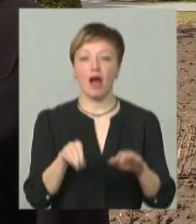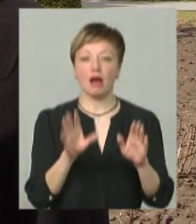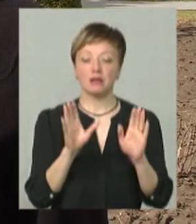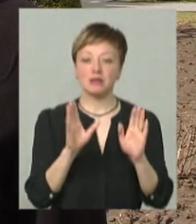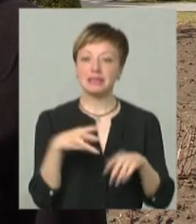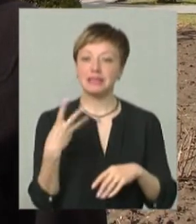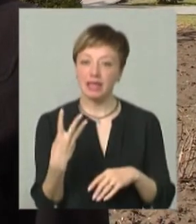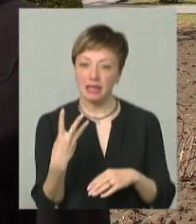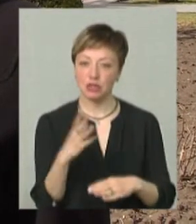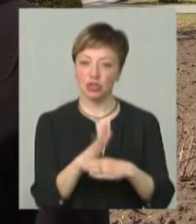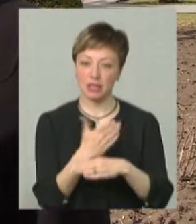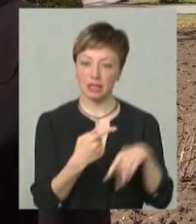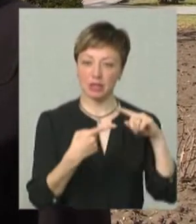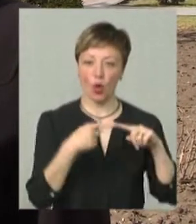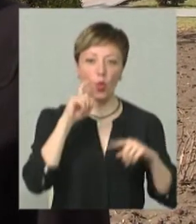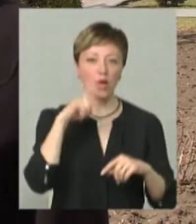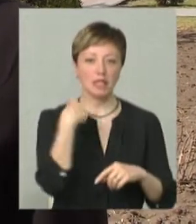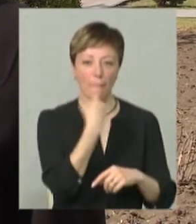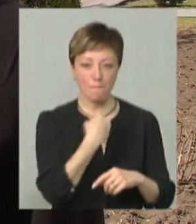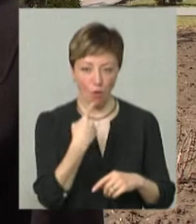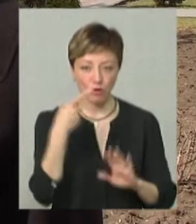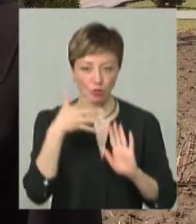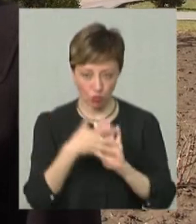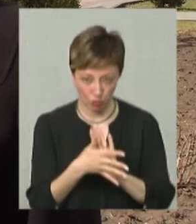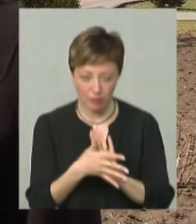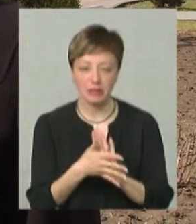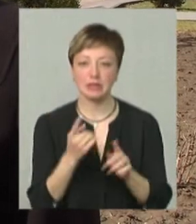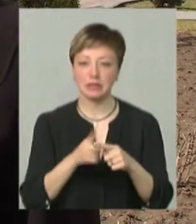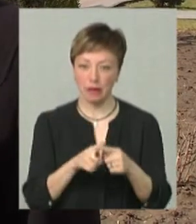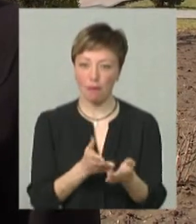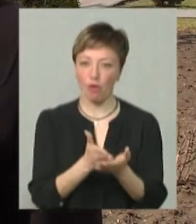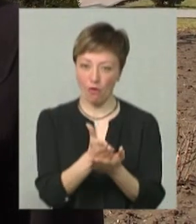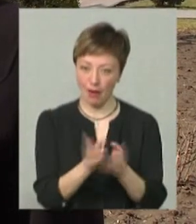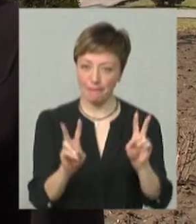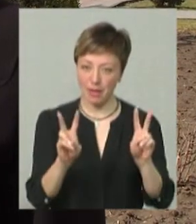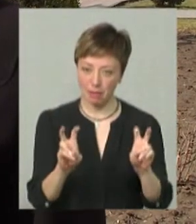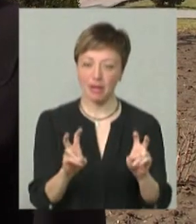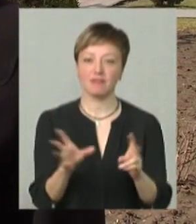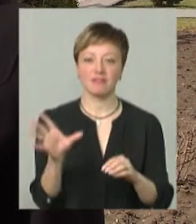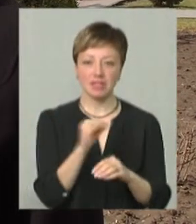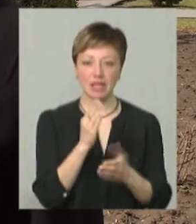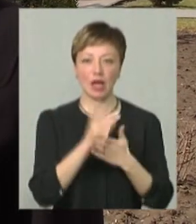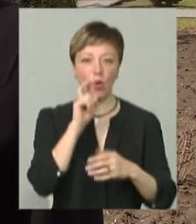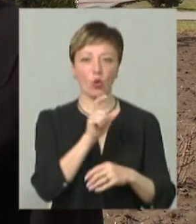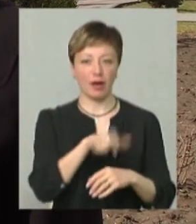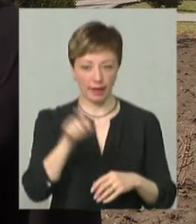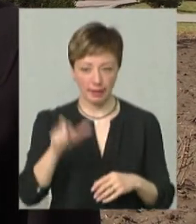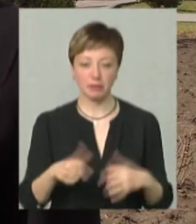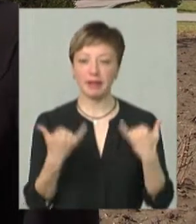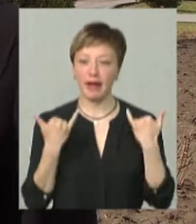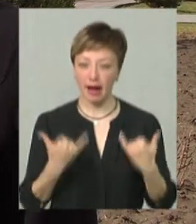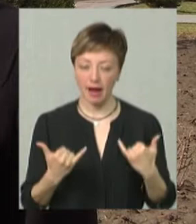складатись із трьох частин. Це українська мова, це зрозуміло, тому що це профільний предмет. Ми є всі українцями і